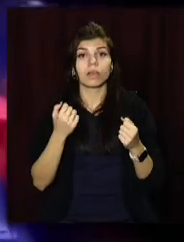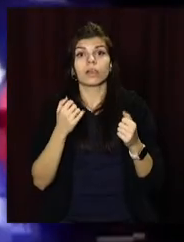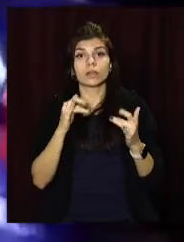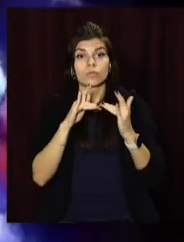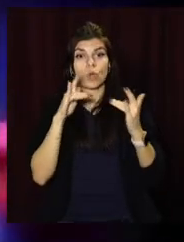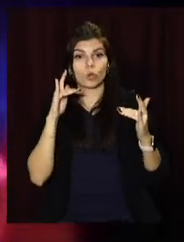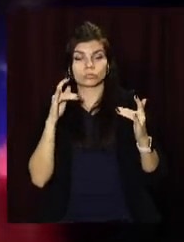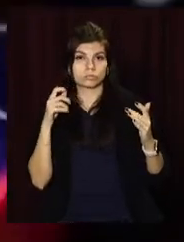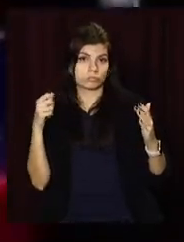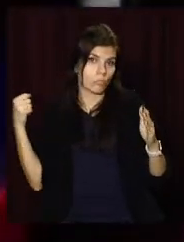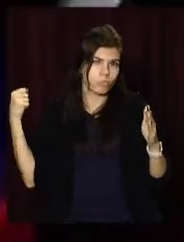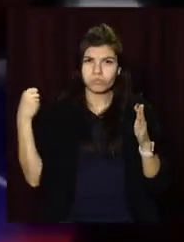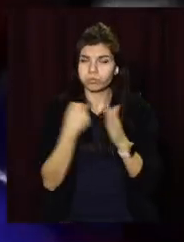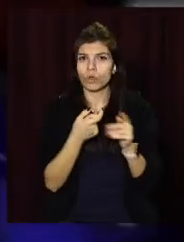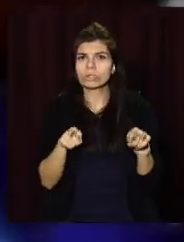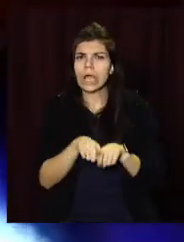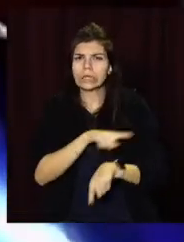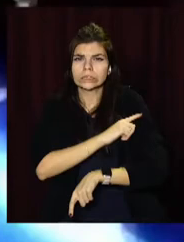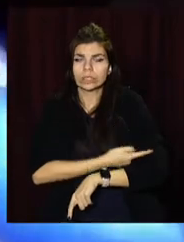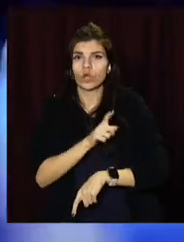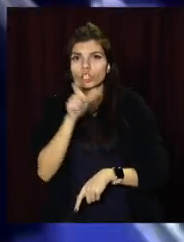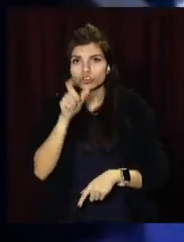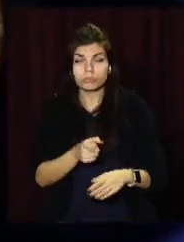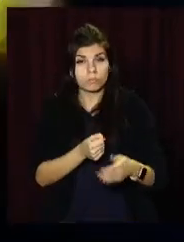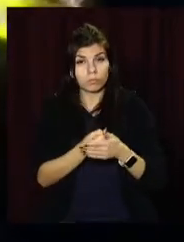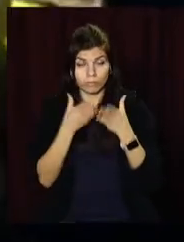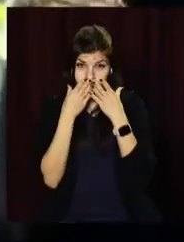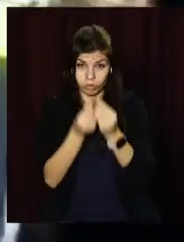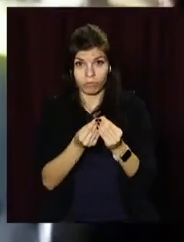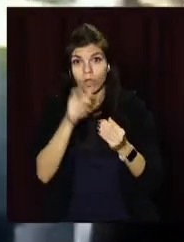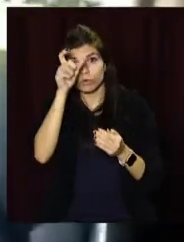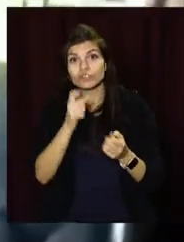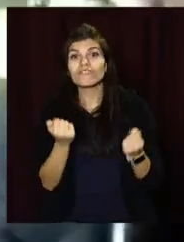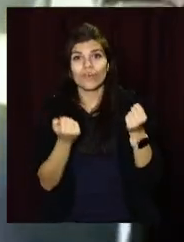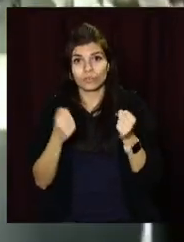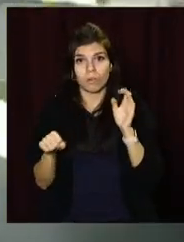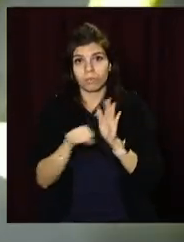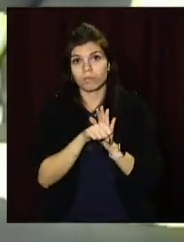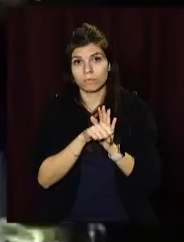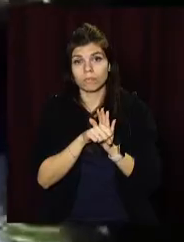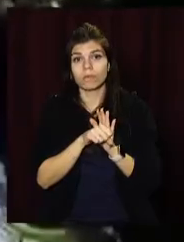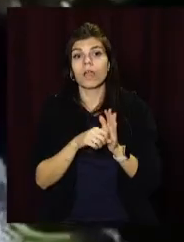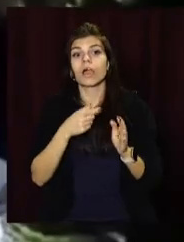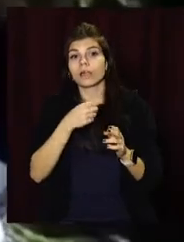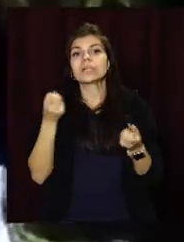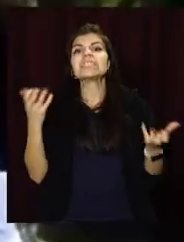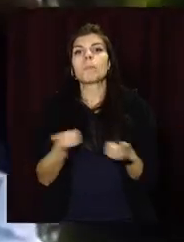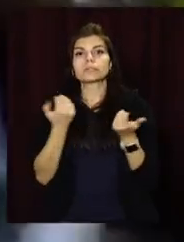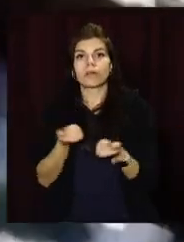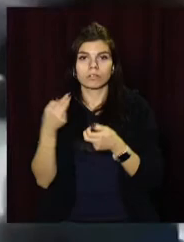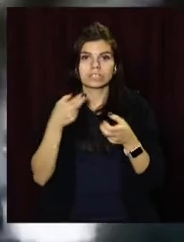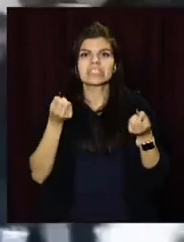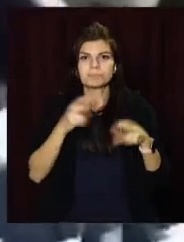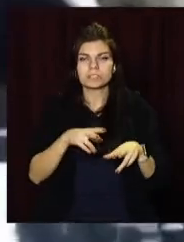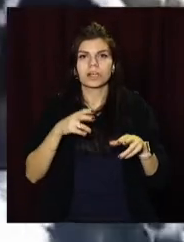мосту. Зіткнення було таким сильним, що чоловік загинув на місці. Рятувальникам довелося вилучати його тіло із понівеченої автівки за допомогою